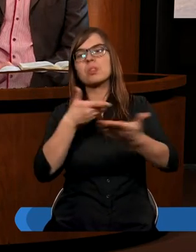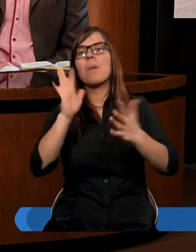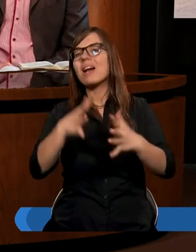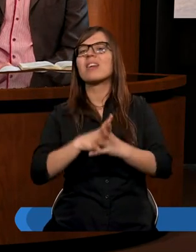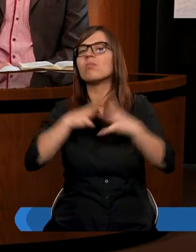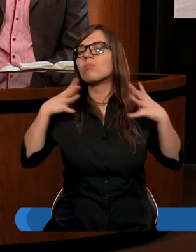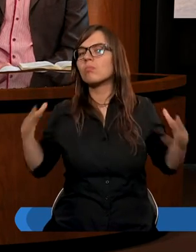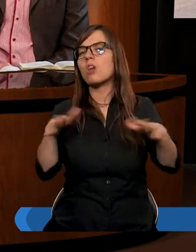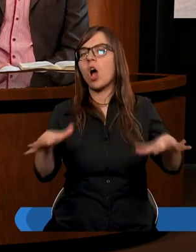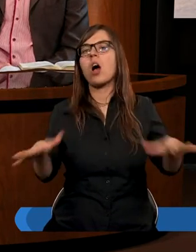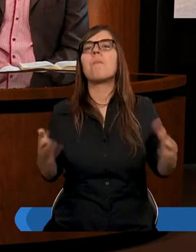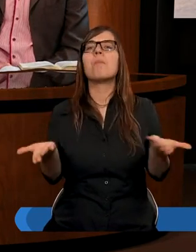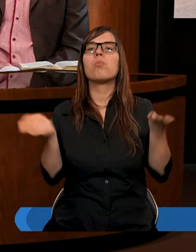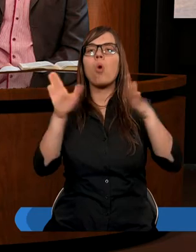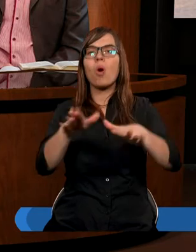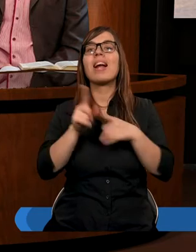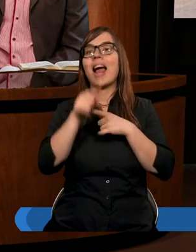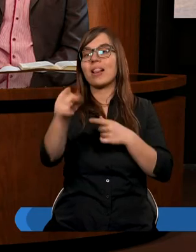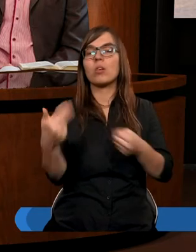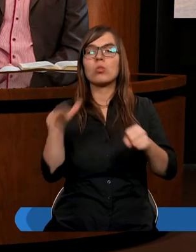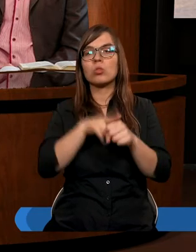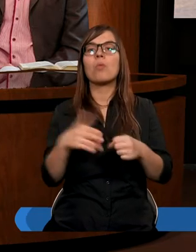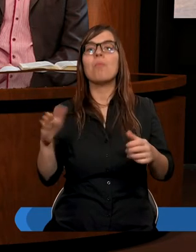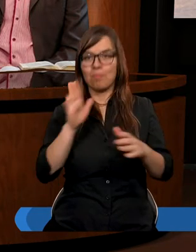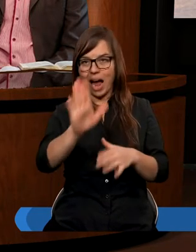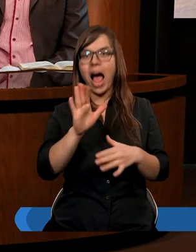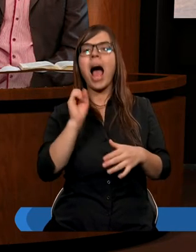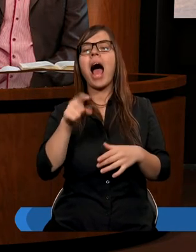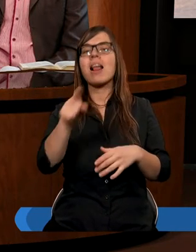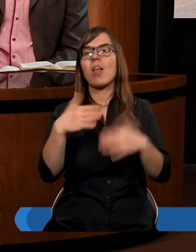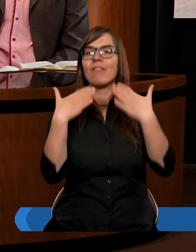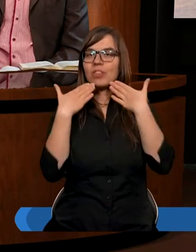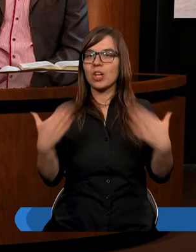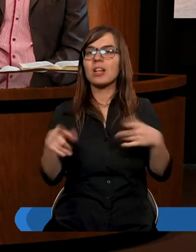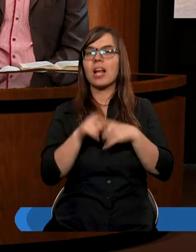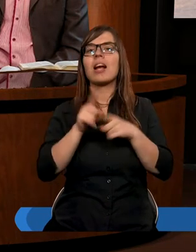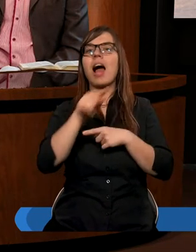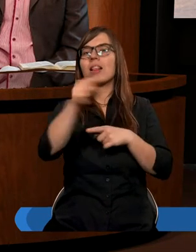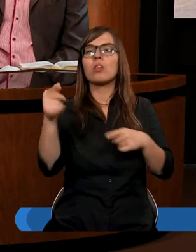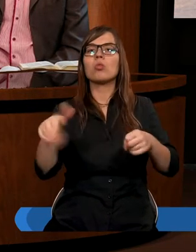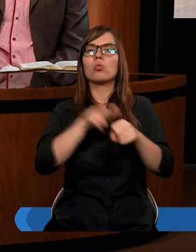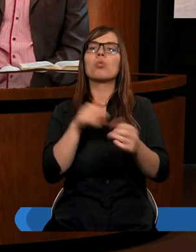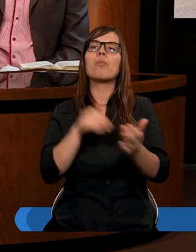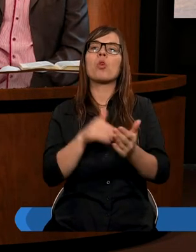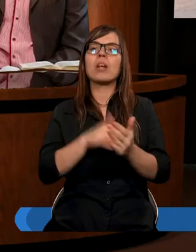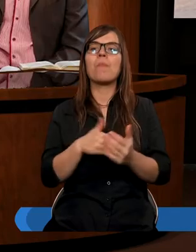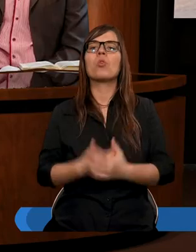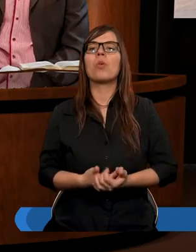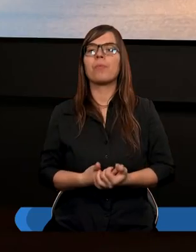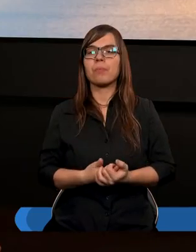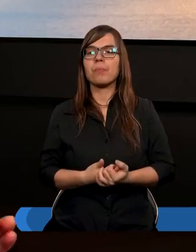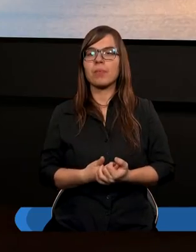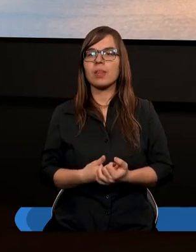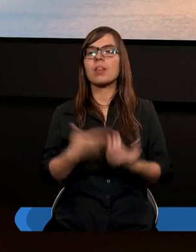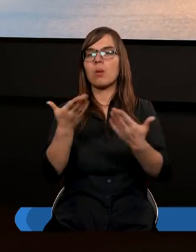błogosławieństwem dla tego który posiada a będzie również to wdzięcznością dla tych którzy potrzebują potrzebują